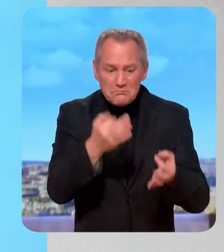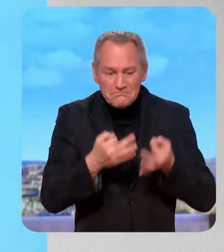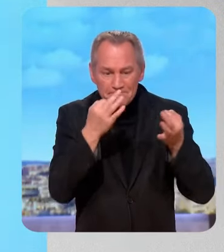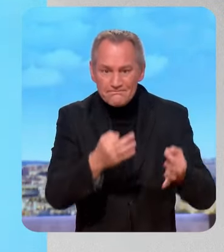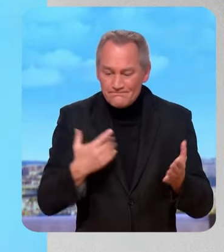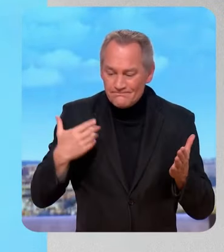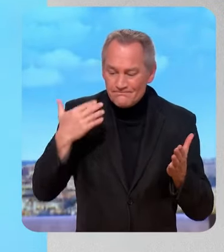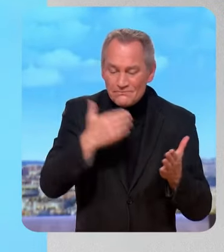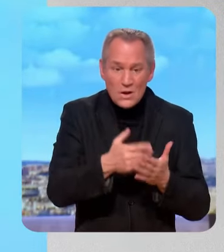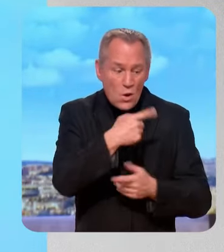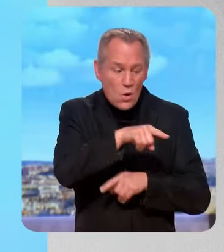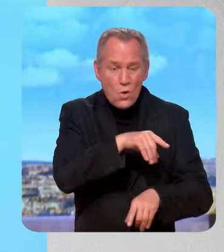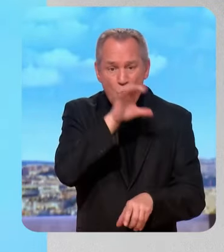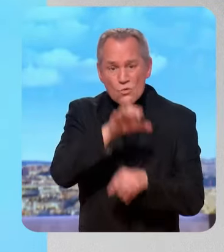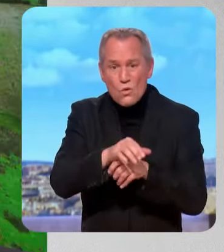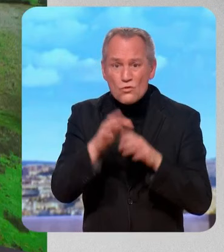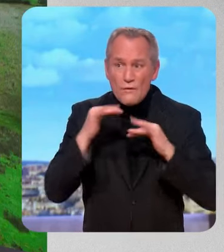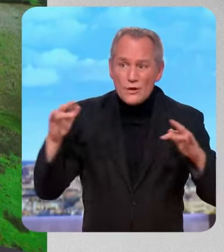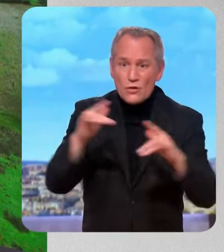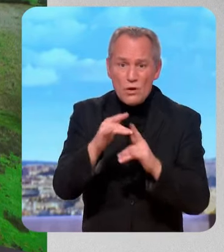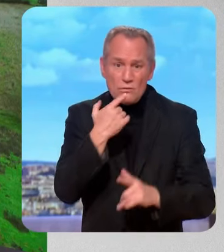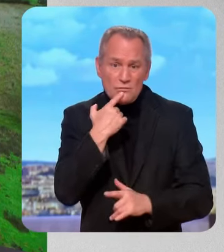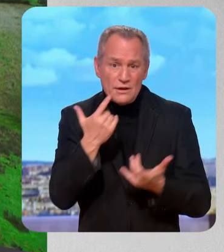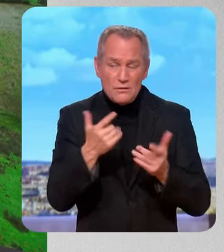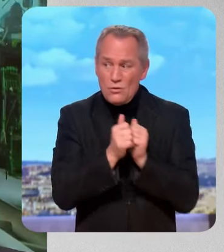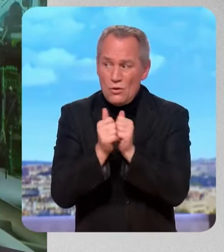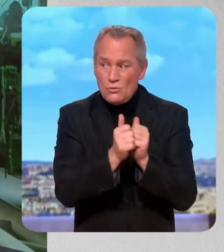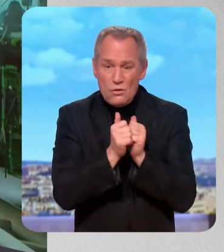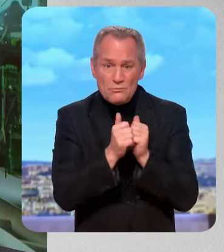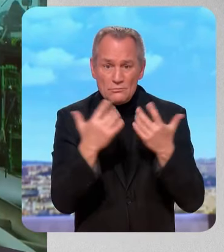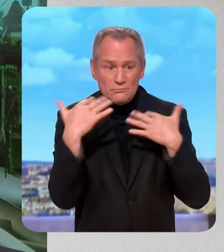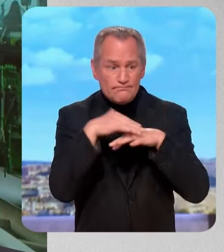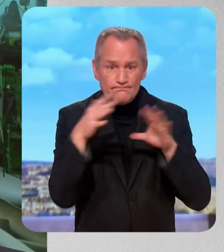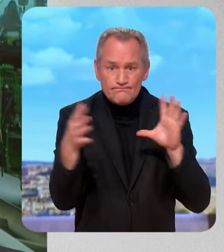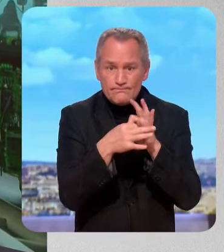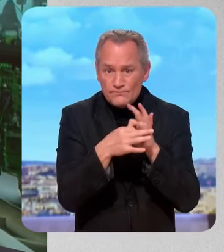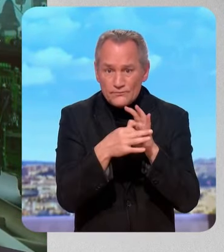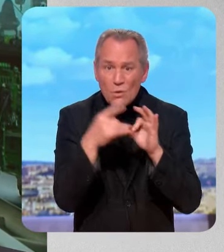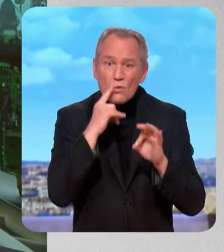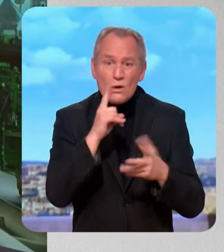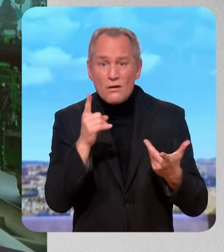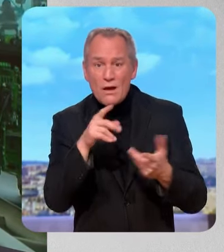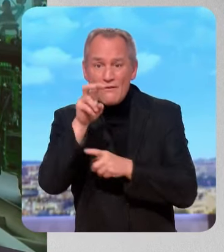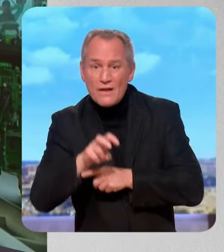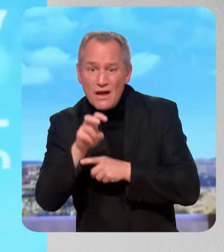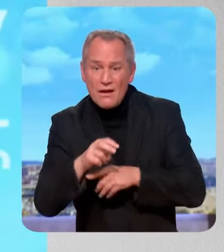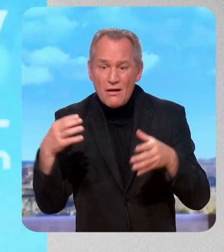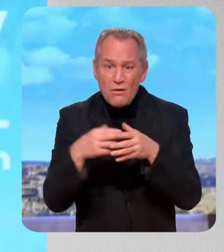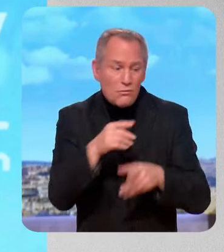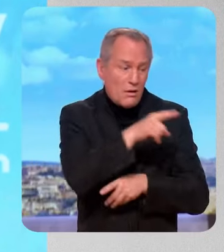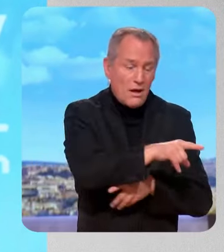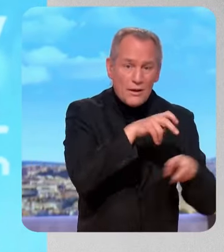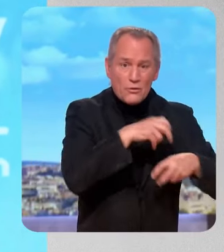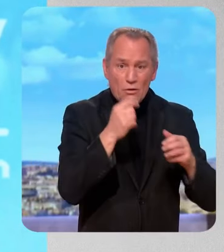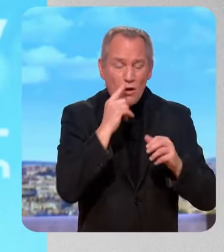ennemis avec l'environnement. Pour vous, ce n pas deux camps irréconciliables ? Non, certainement pas. Et d'ailleurs depuis une